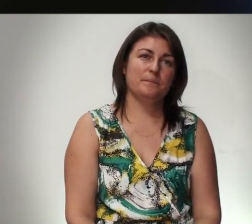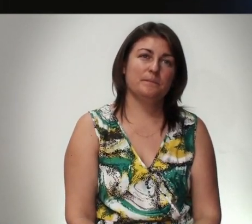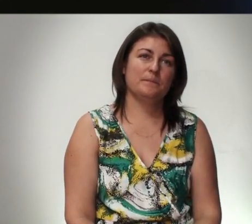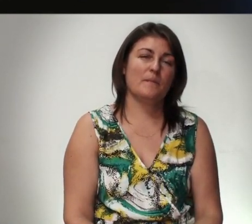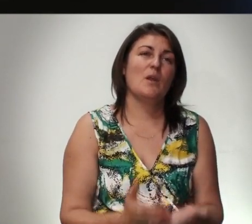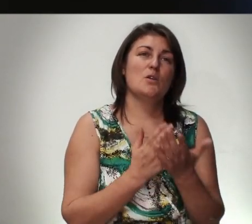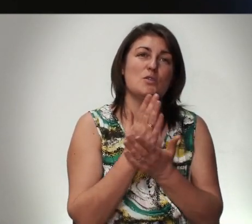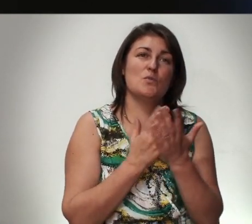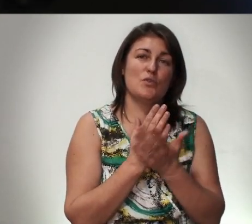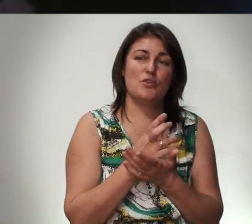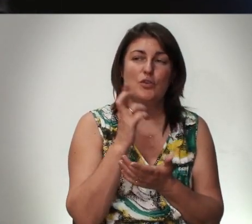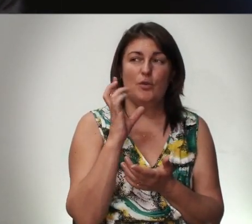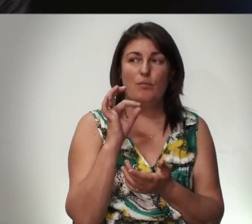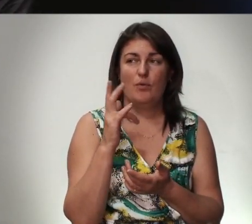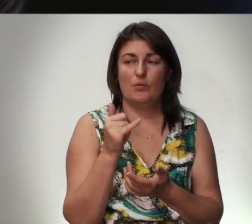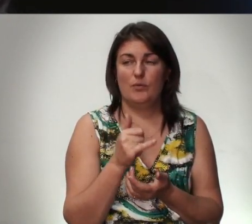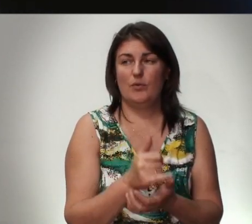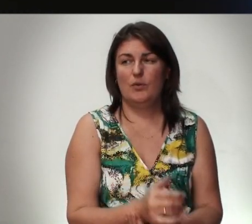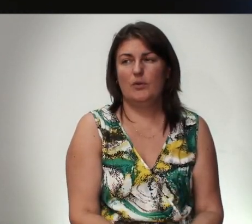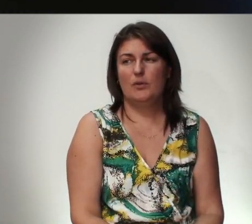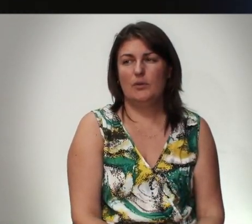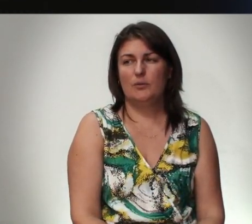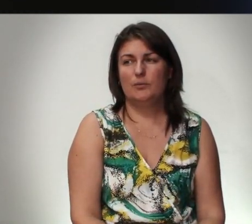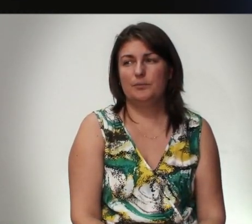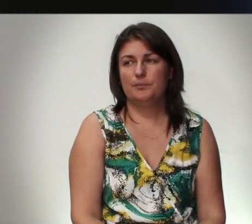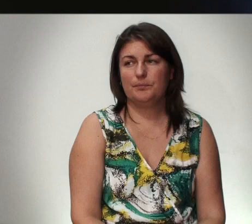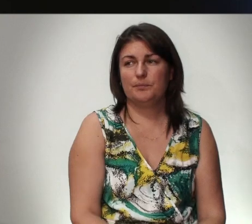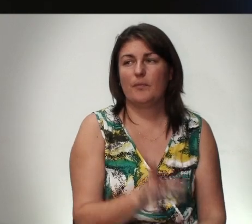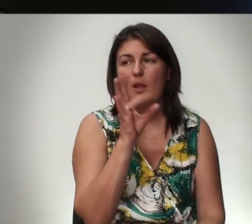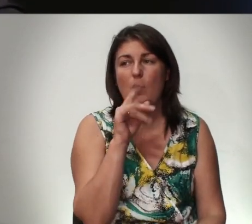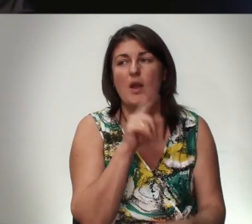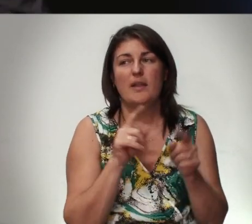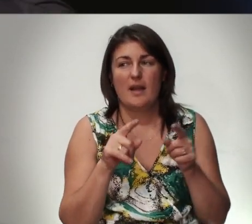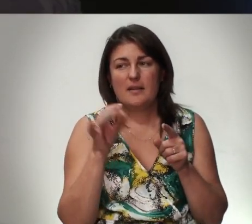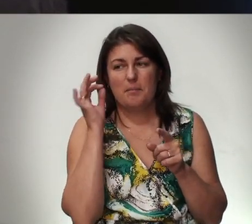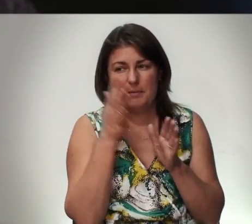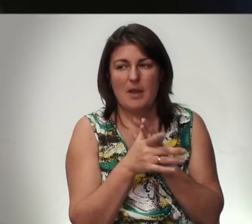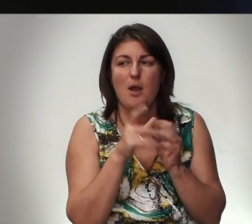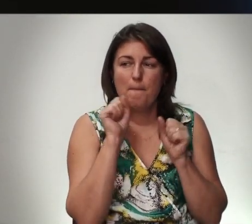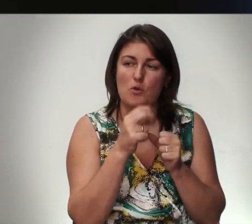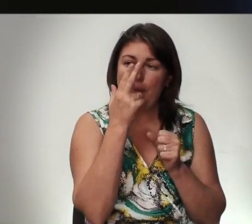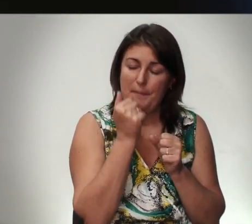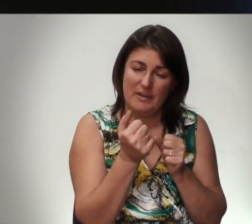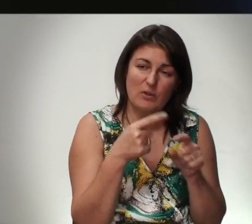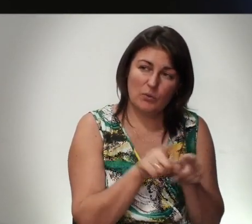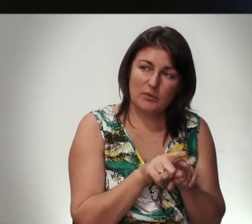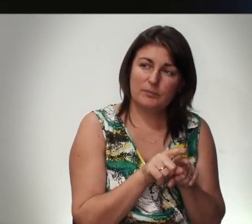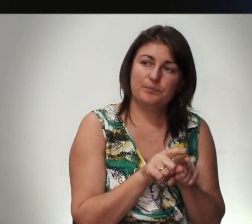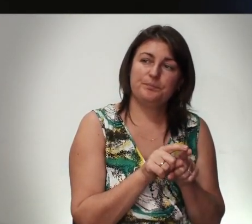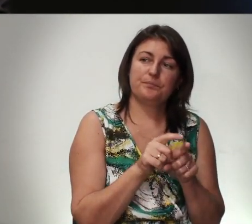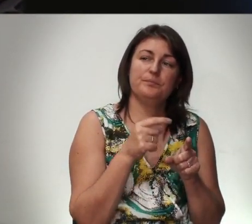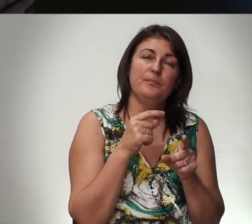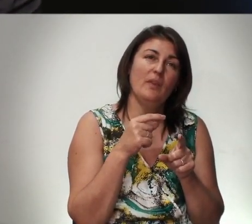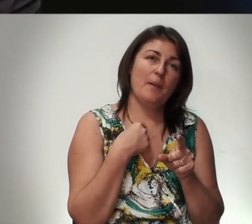Служащие Богу Но Иногда Понимаете Вот Иногда Можно Привыкнуть Так На